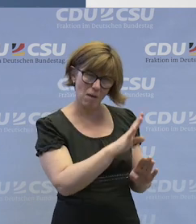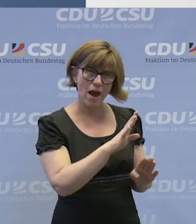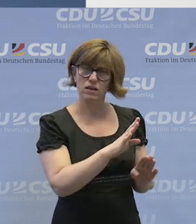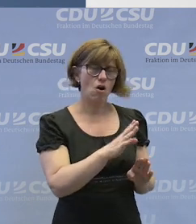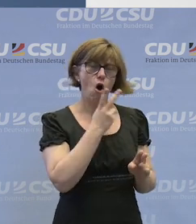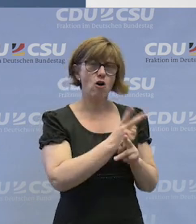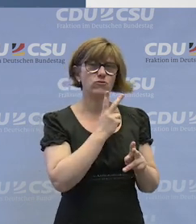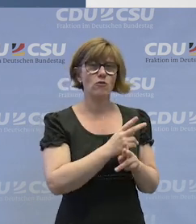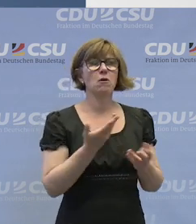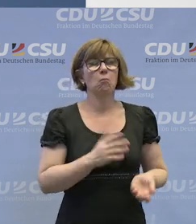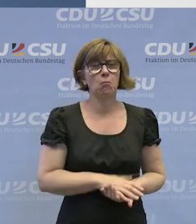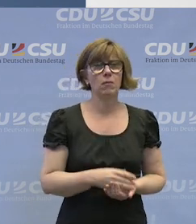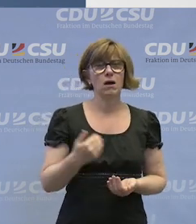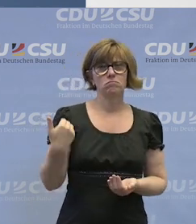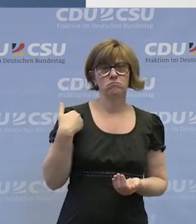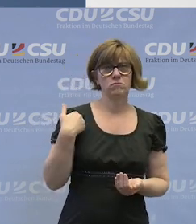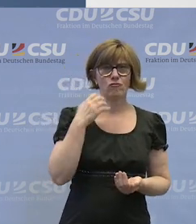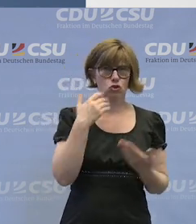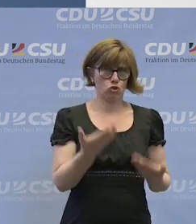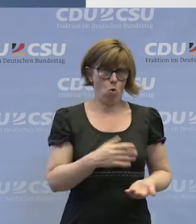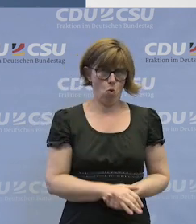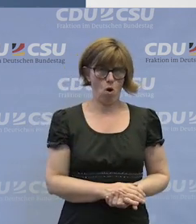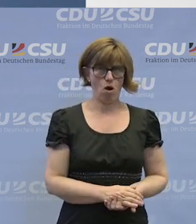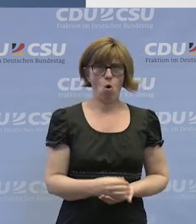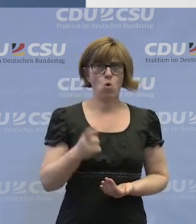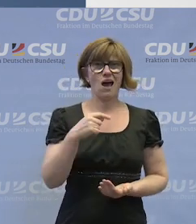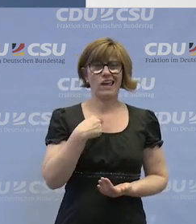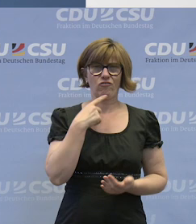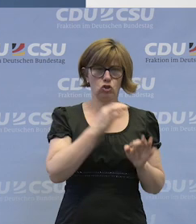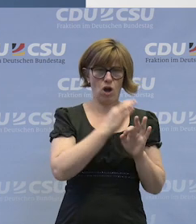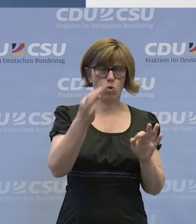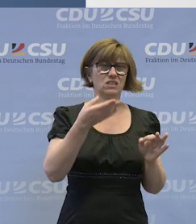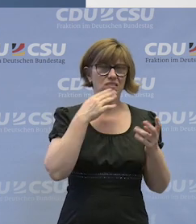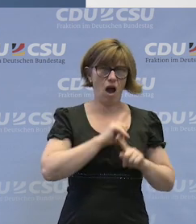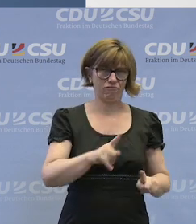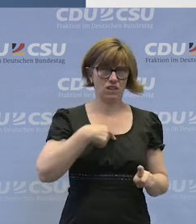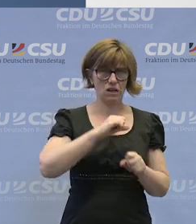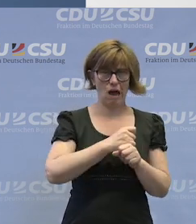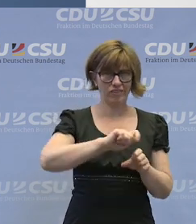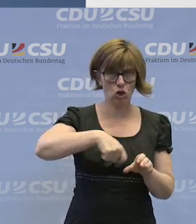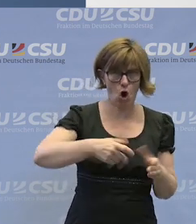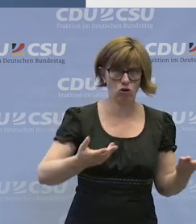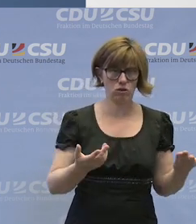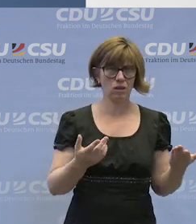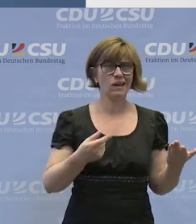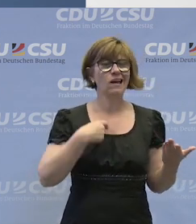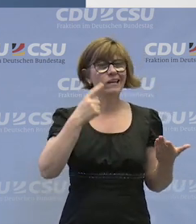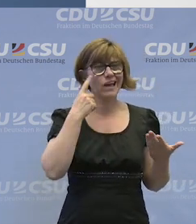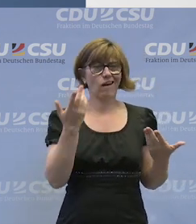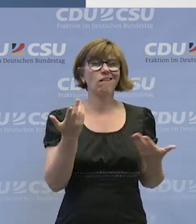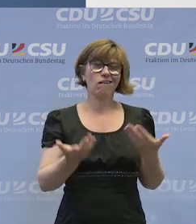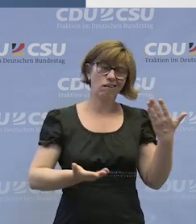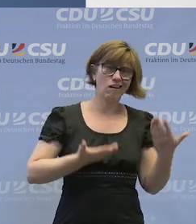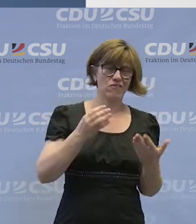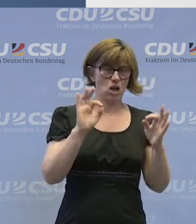war das eben ganz oft, ja, mein Partner möchte das so oder ich will ausziehen und ich darf nicht, weil ich nicht kochen kann. Und das finde ich irgendwie ja